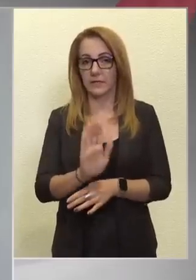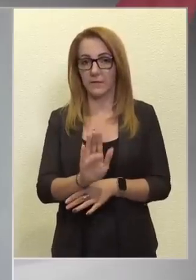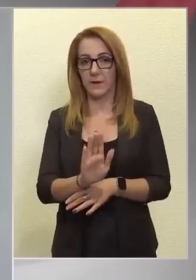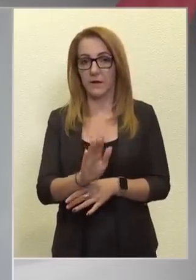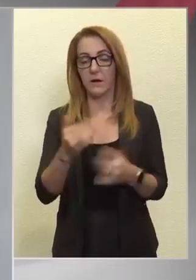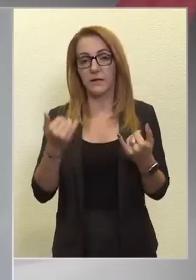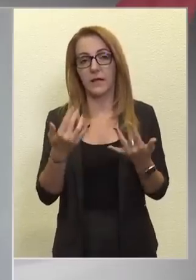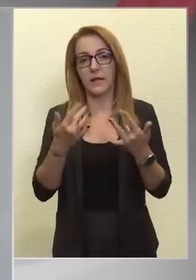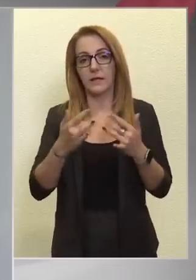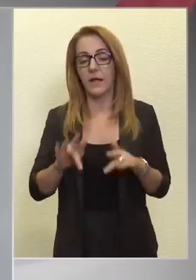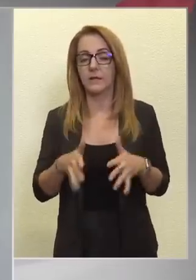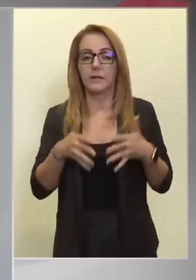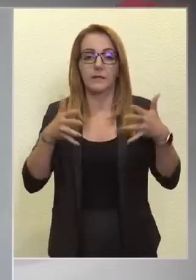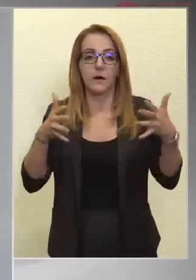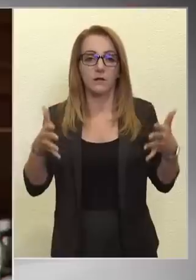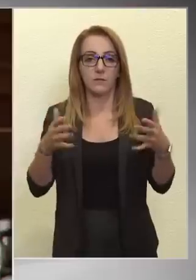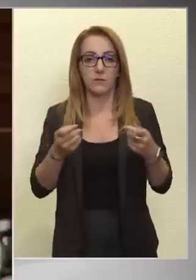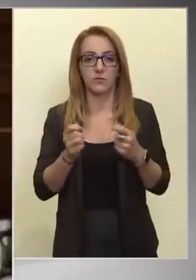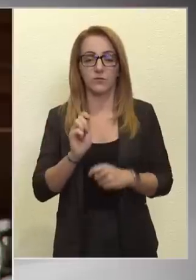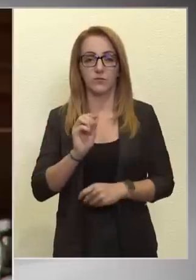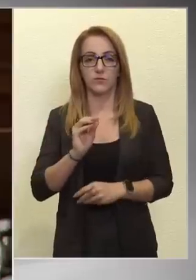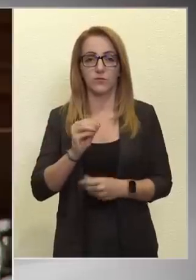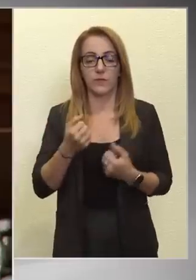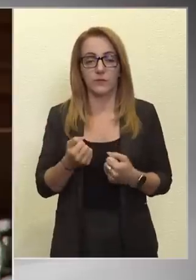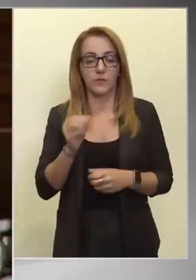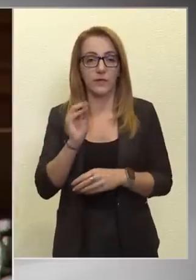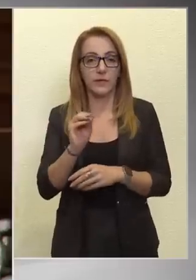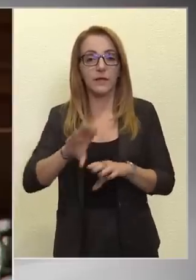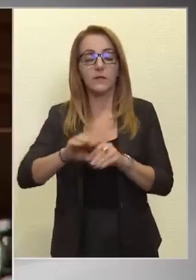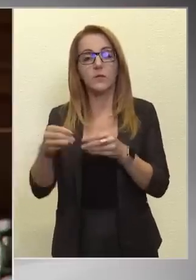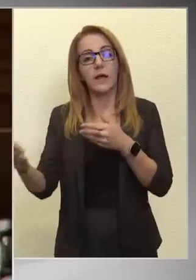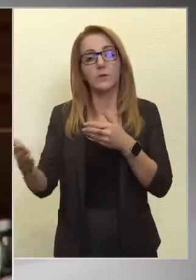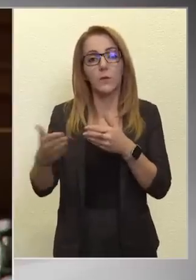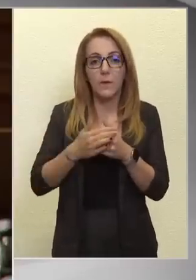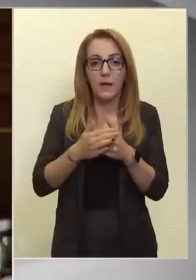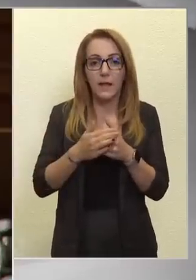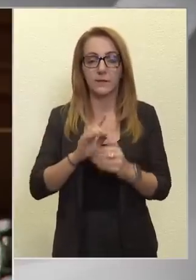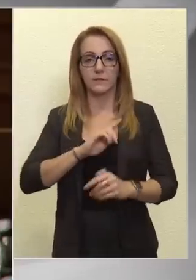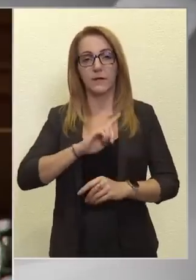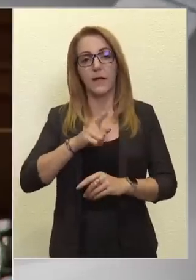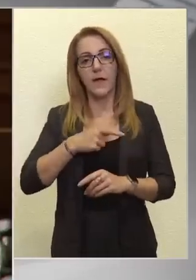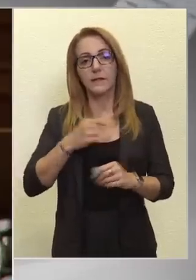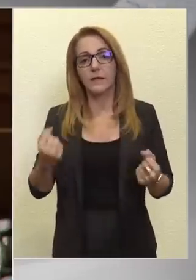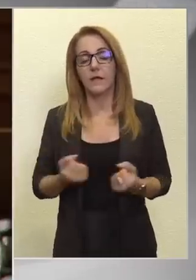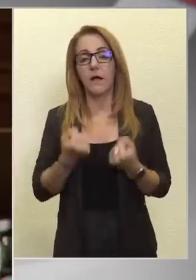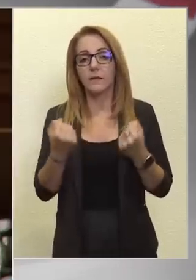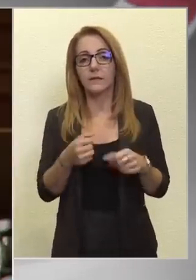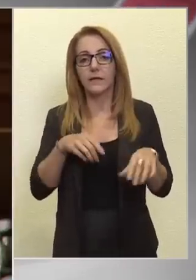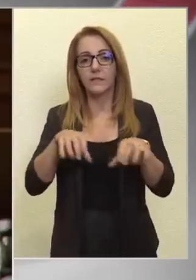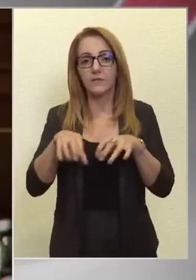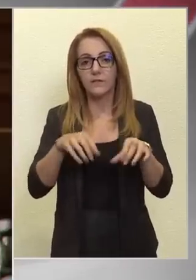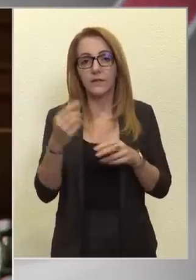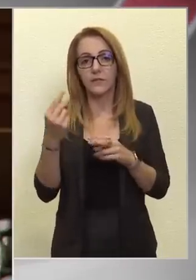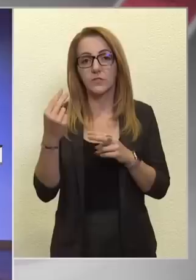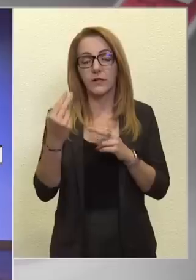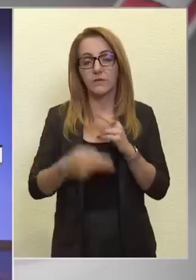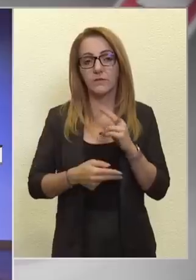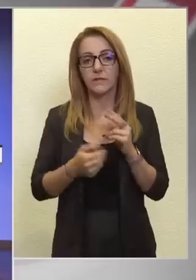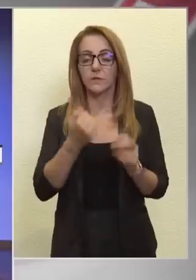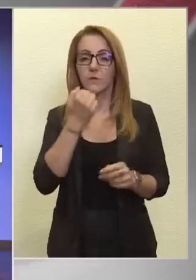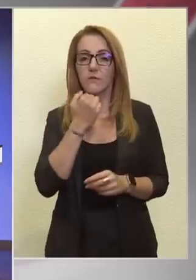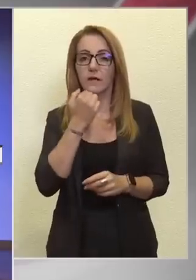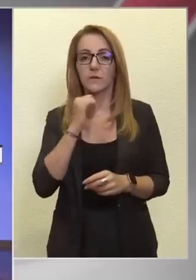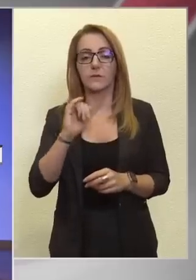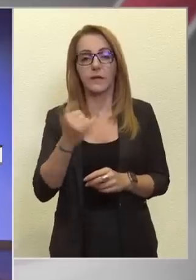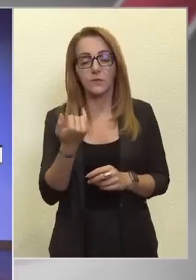rendkívül nehézségeket jelent. A családok mellett energiaintenzív tevékenységet végző vállalkozások